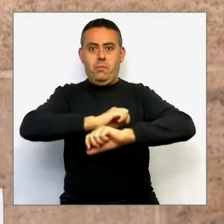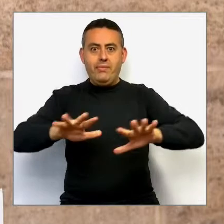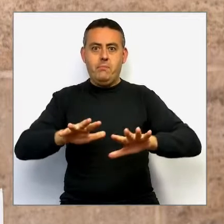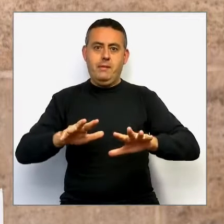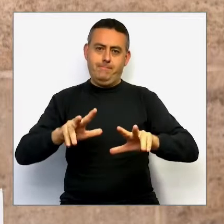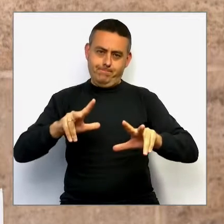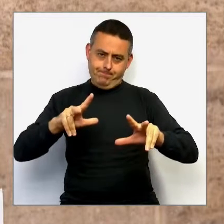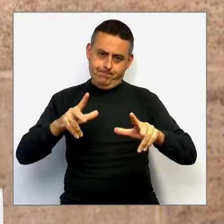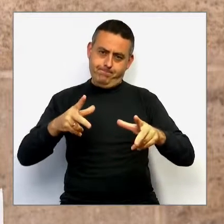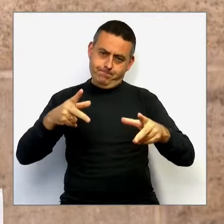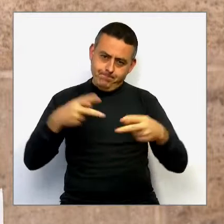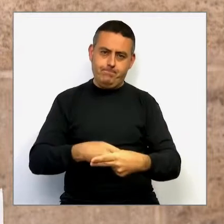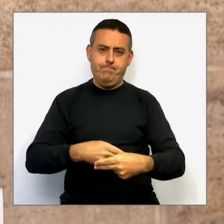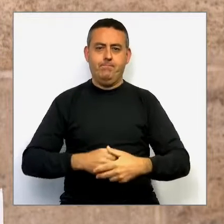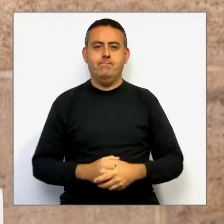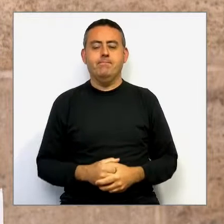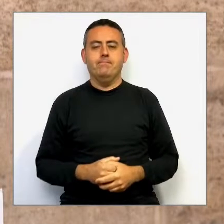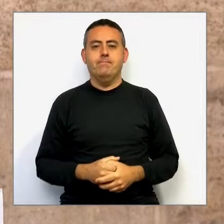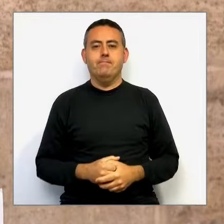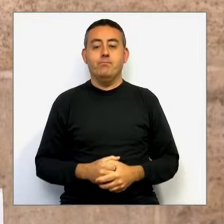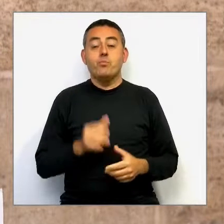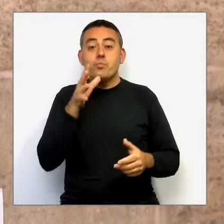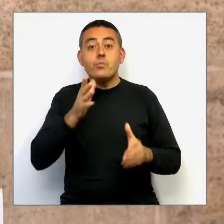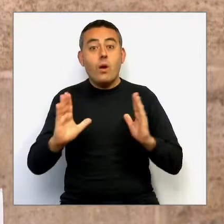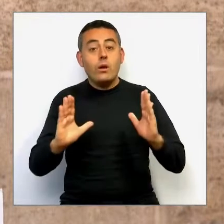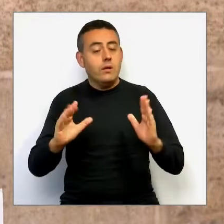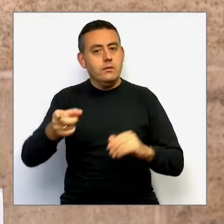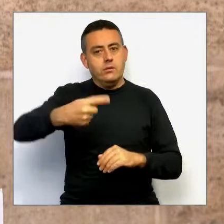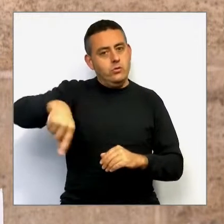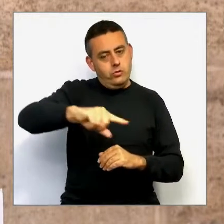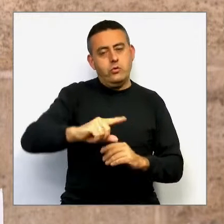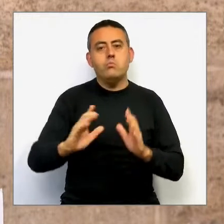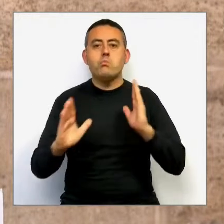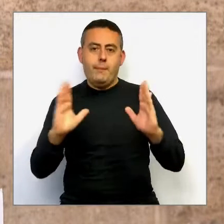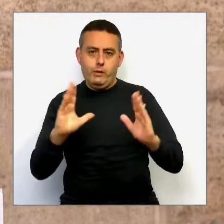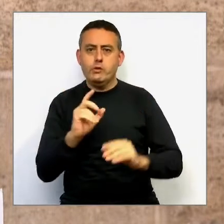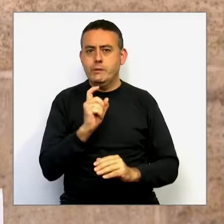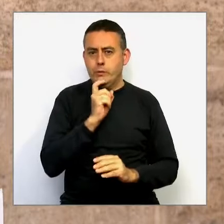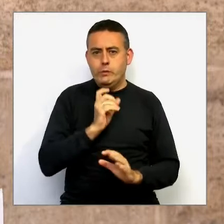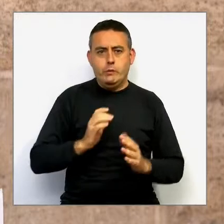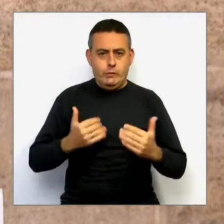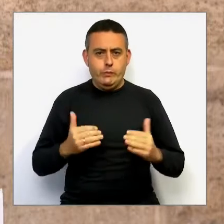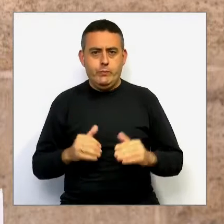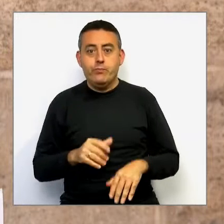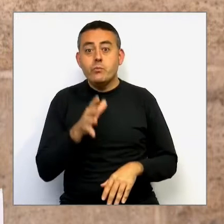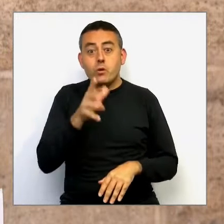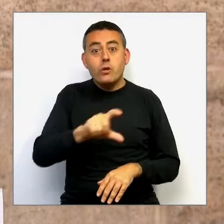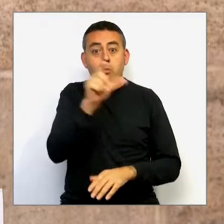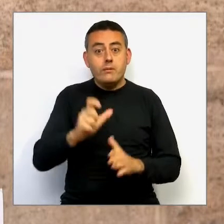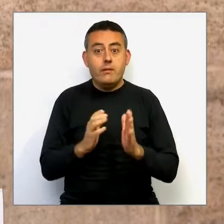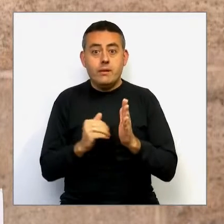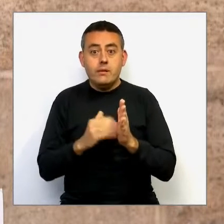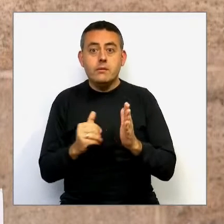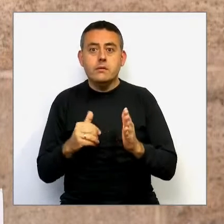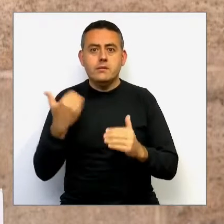És un moment sensible per al nostre territori, que ha pogut contindre el virus a ratlla des de